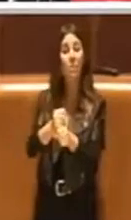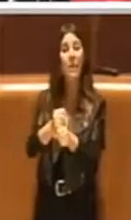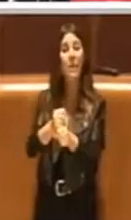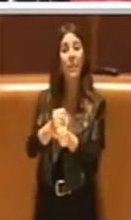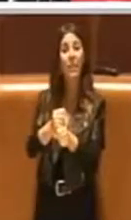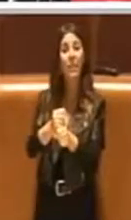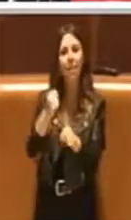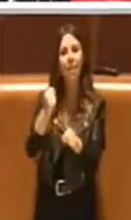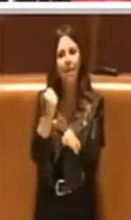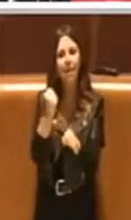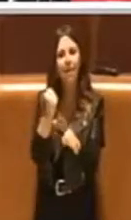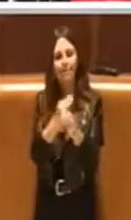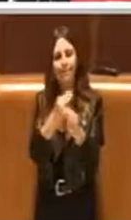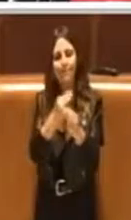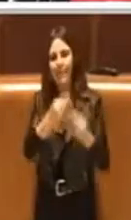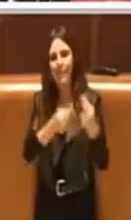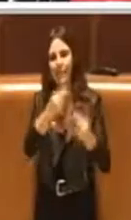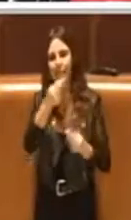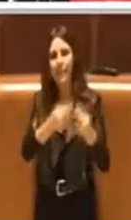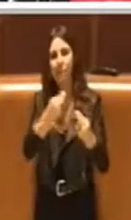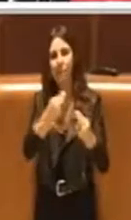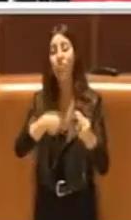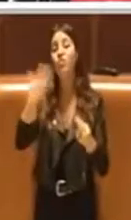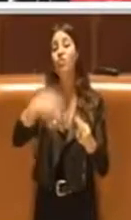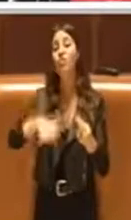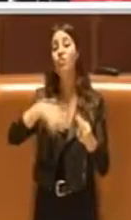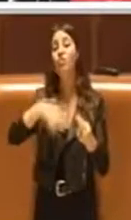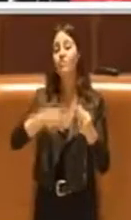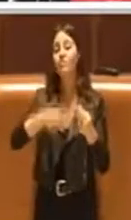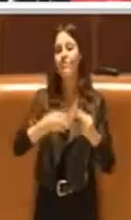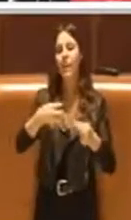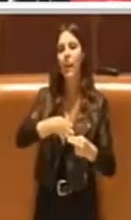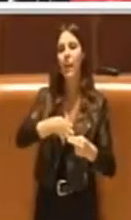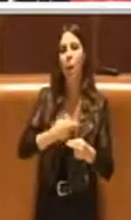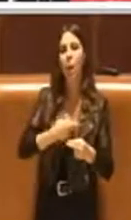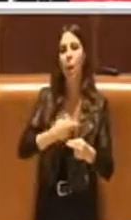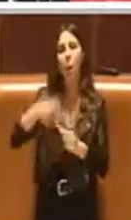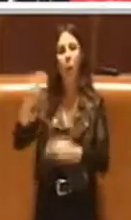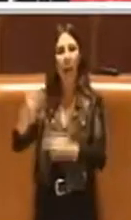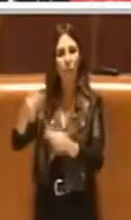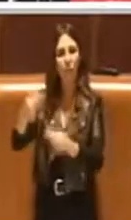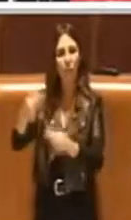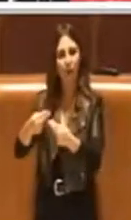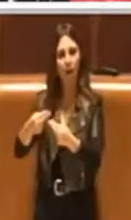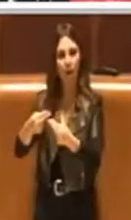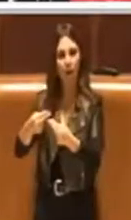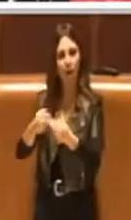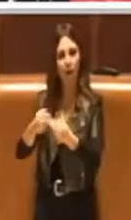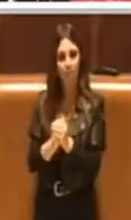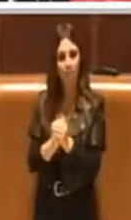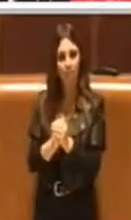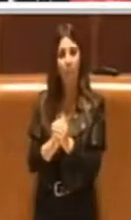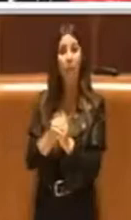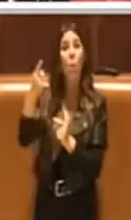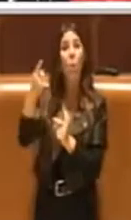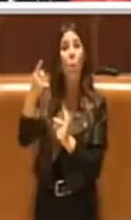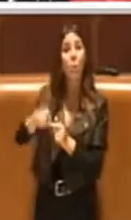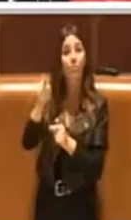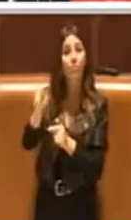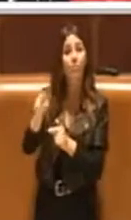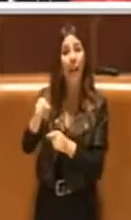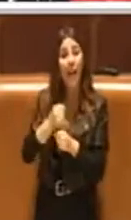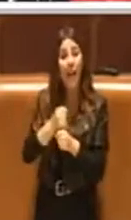sui conti fatti dall'assessorato e dalla ragioneria e devo dire anche a rappresentare quelle che sono